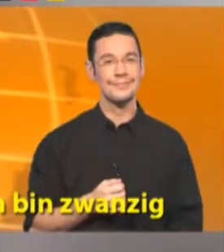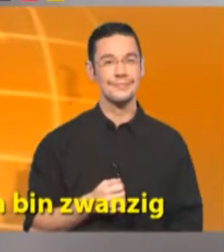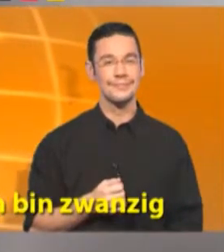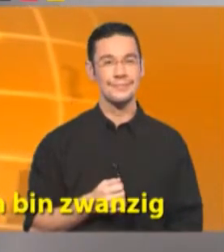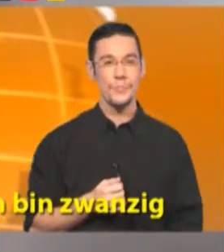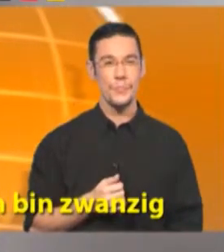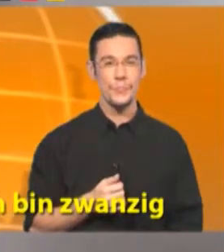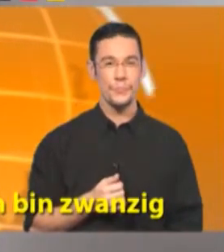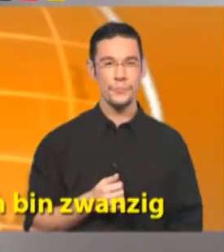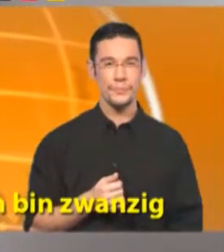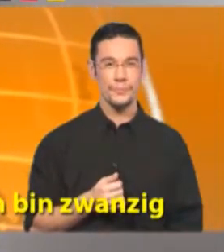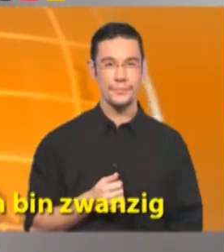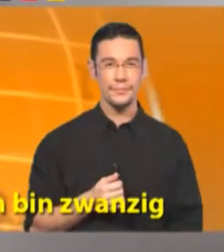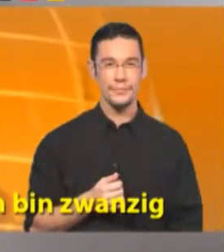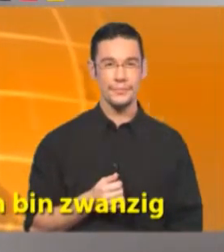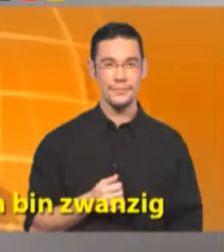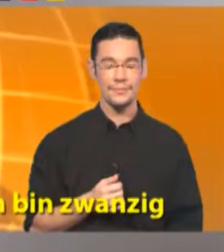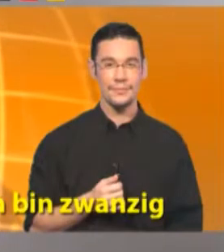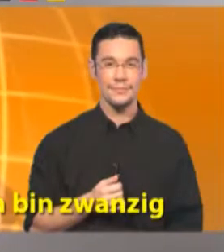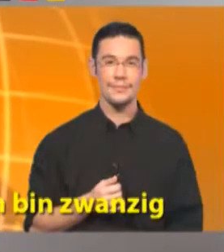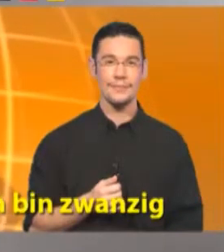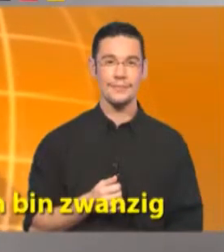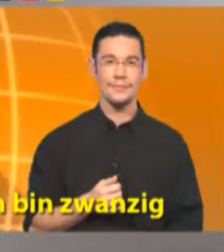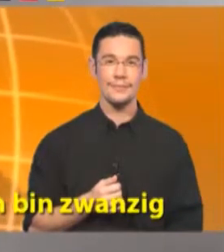Ho venti anni.